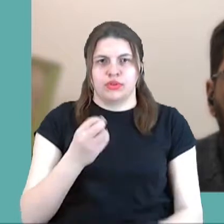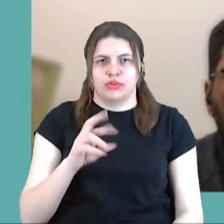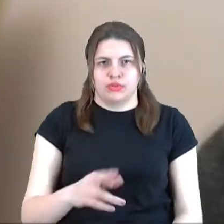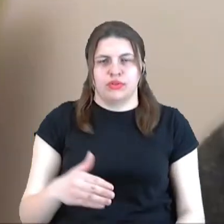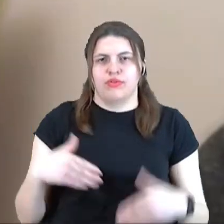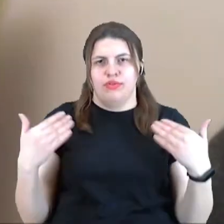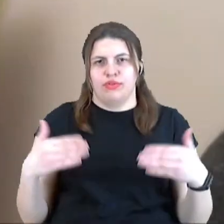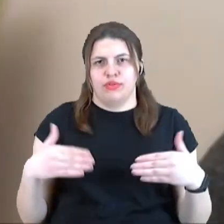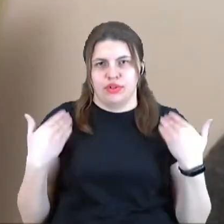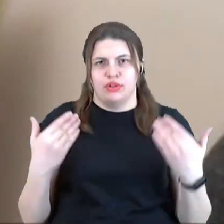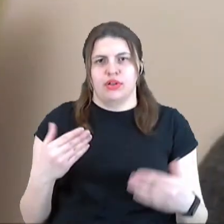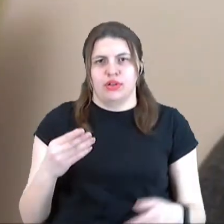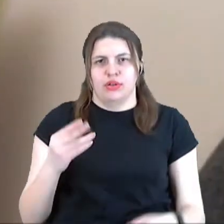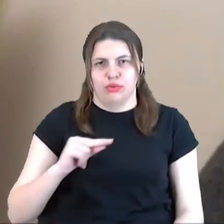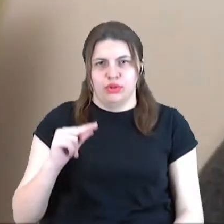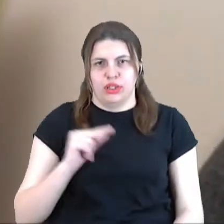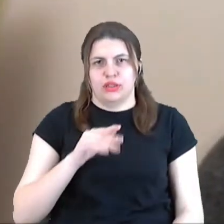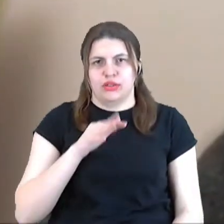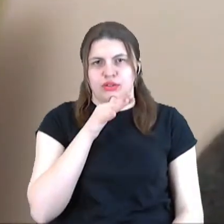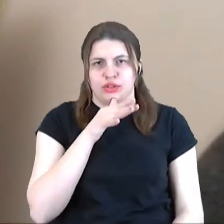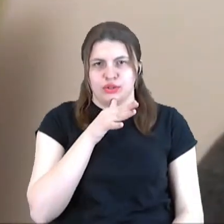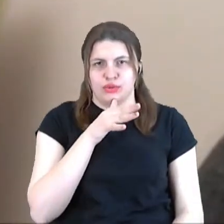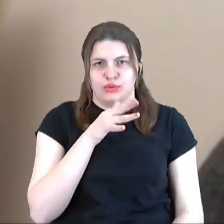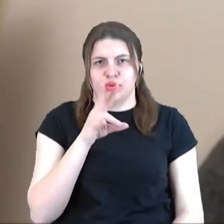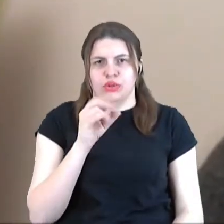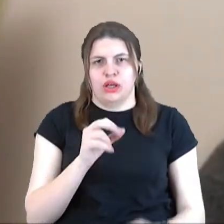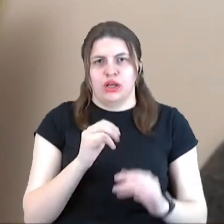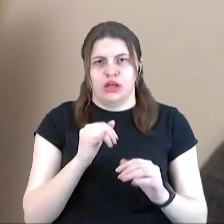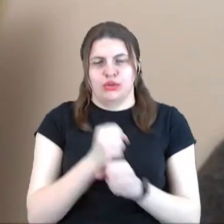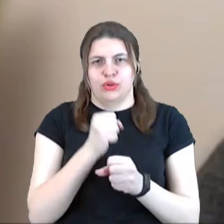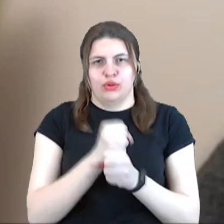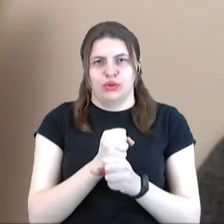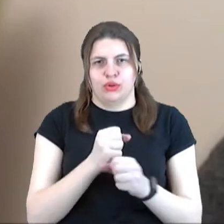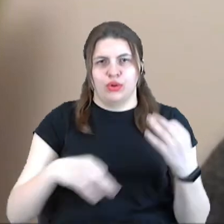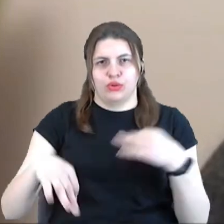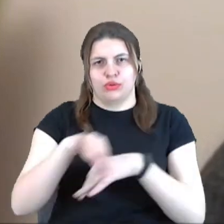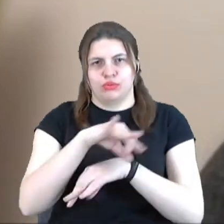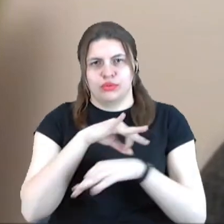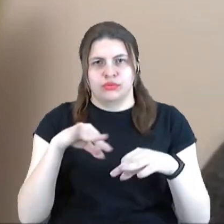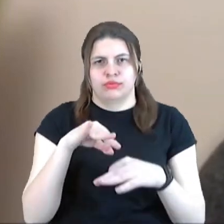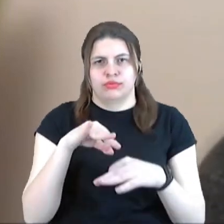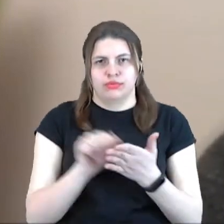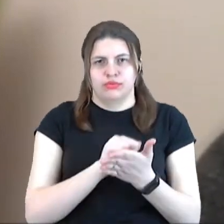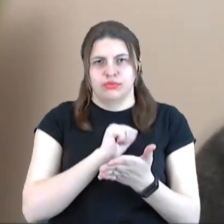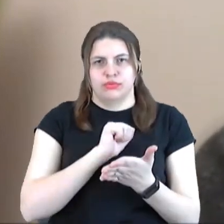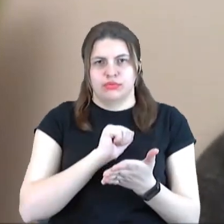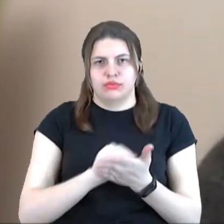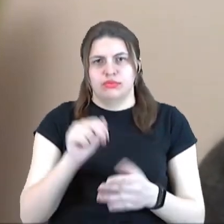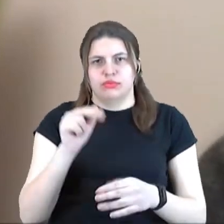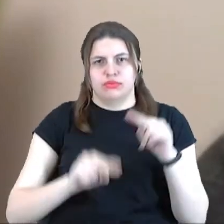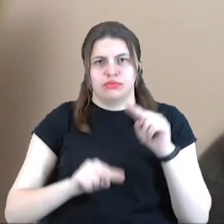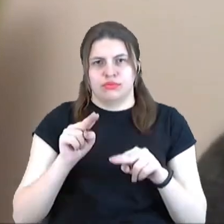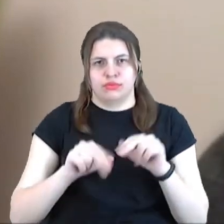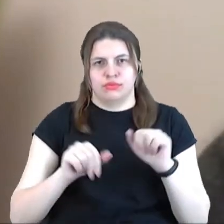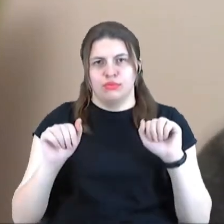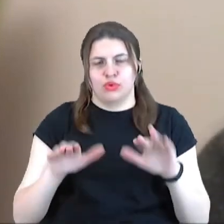Часу, звісно, на розробку документації, потім на будівництво може знадобитися декілька